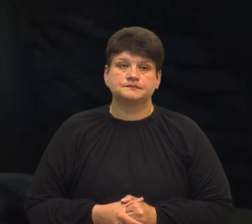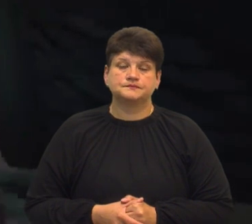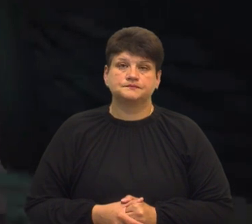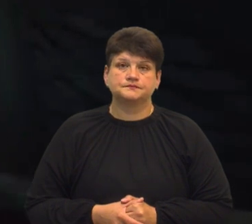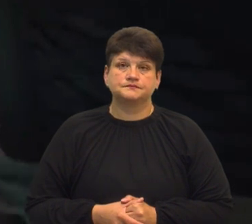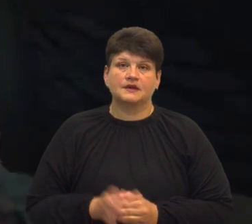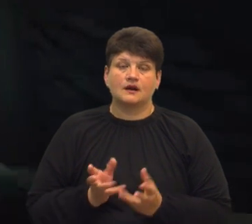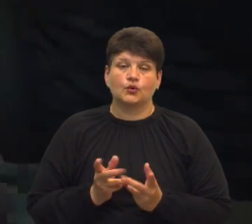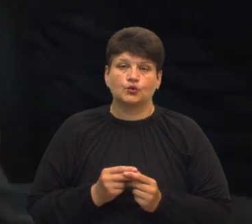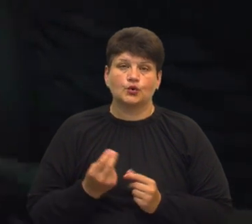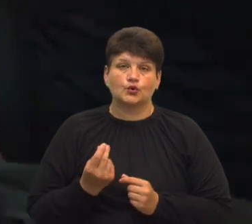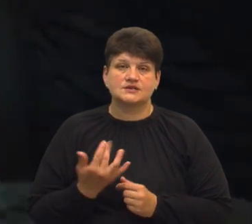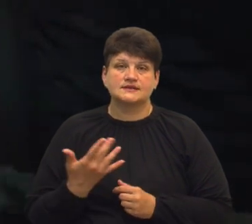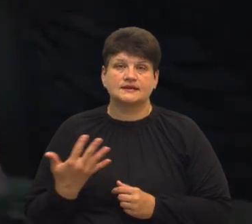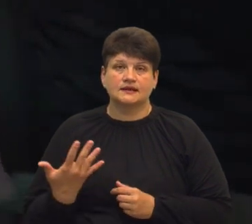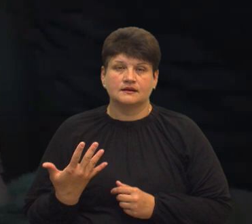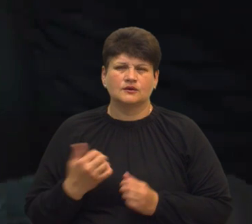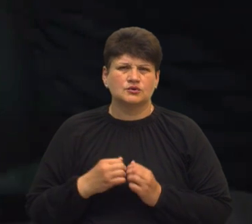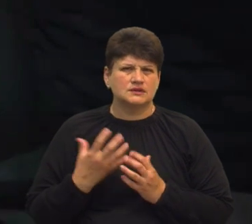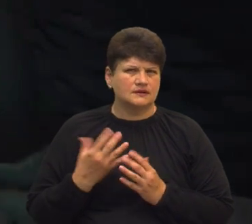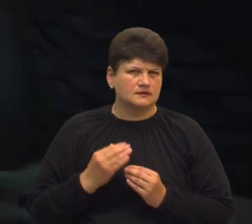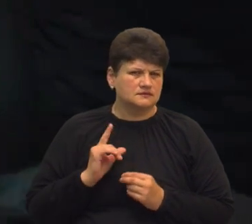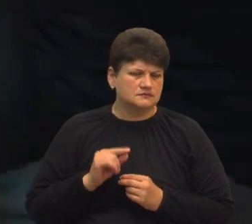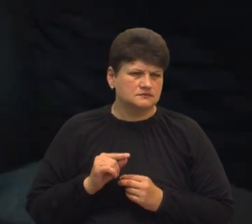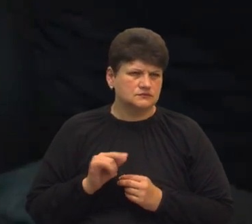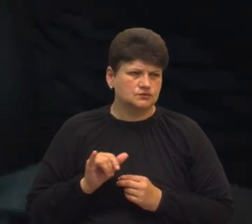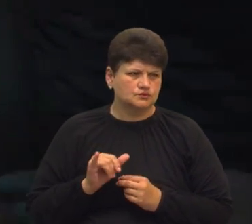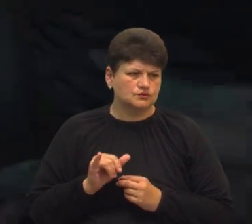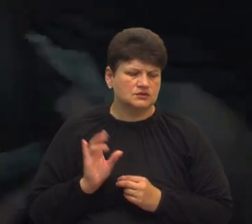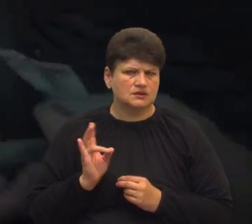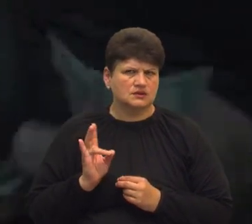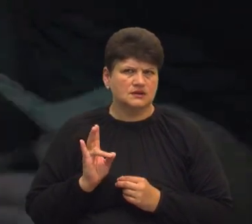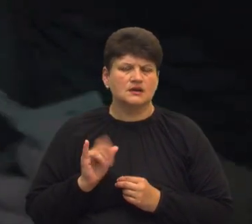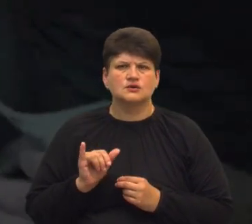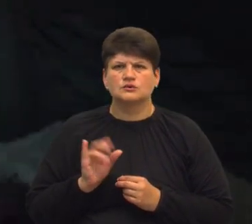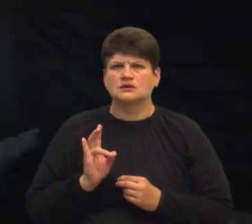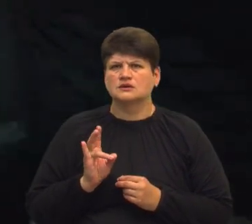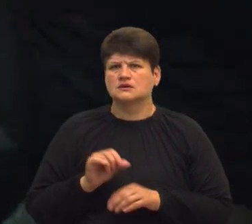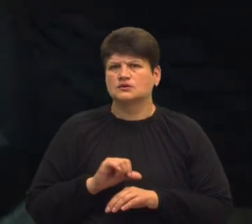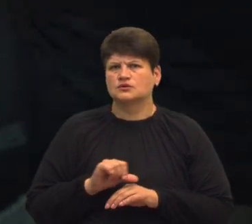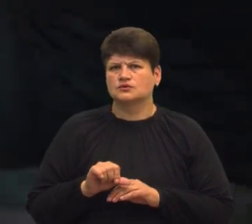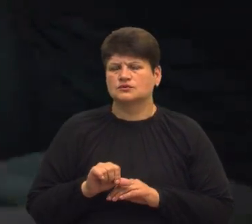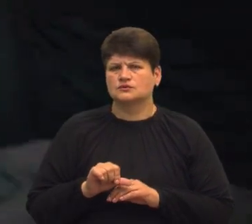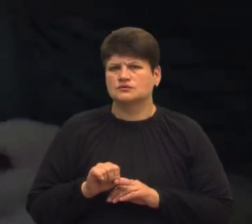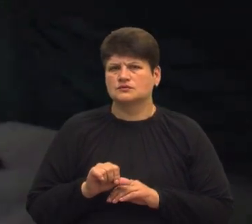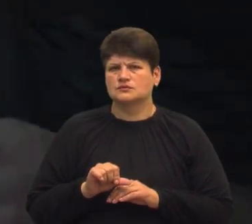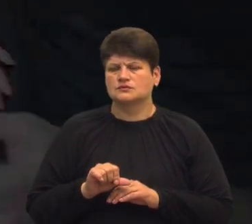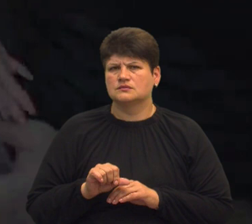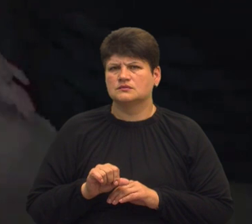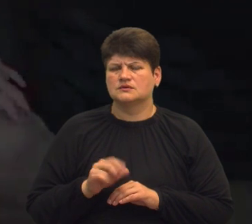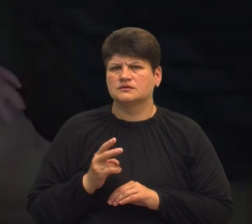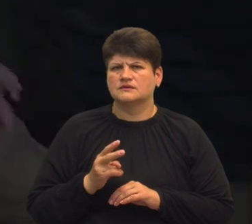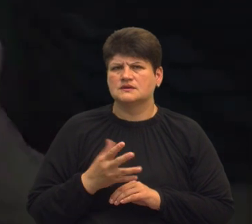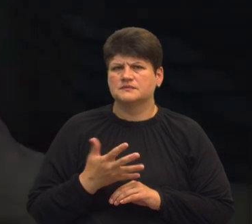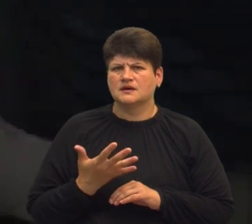Ти би в день в'їхав. Я передиваю, що субота, неділя. Але то, субота, неділя, то до кордону немає ніякого цей. 25, 26.